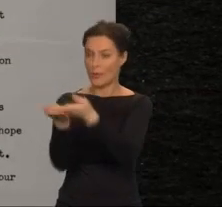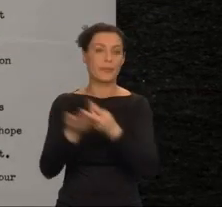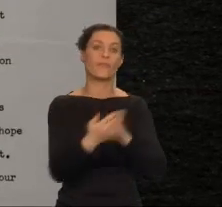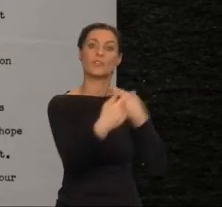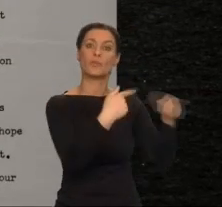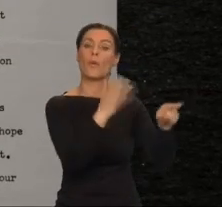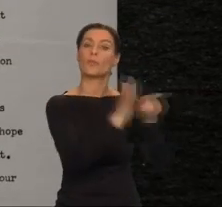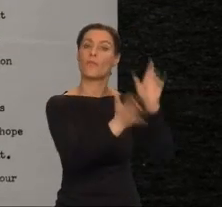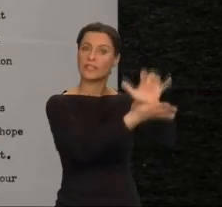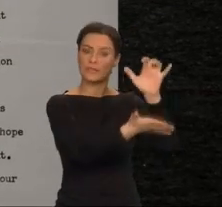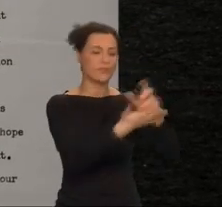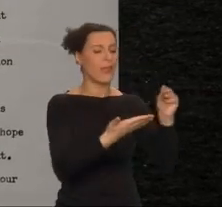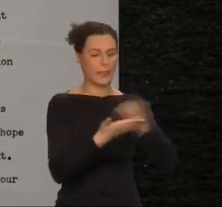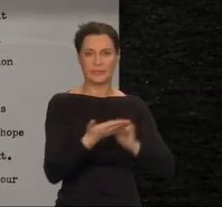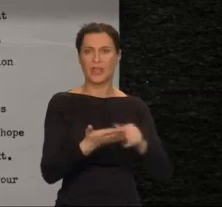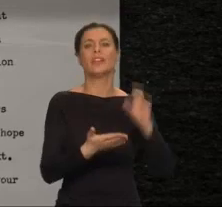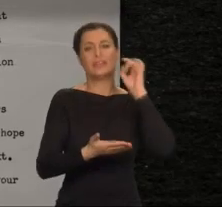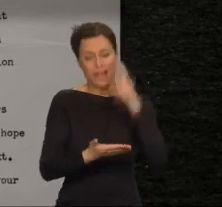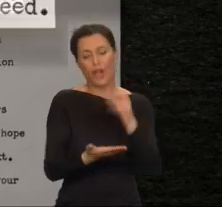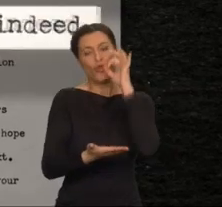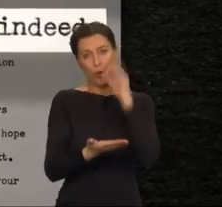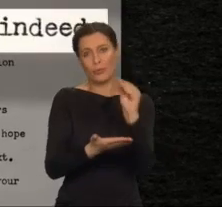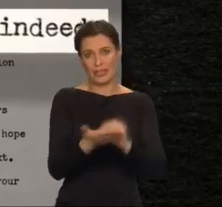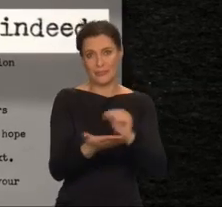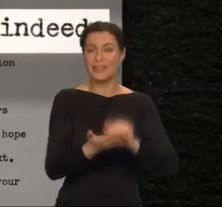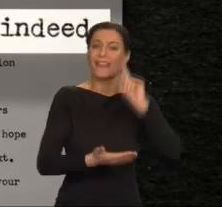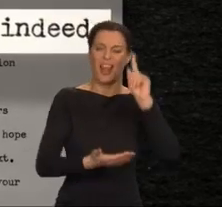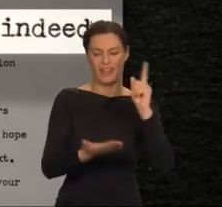Ileż razy słyszałam, że piszę dobrze, tylko nie wiadomo co.